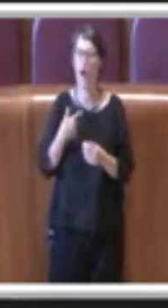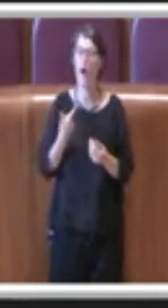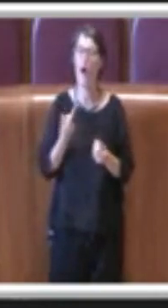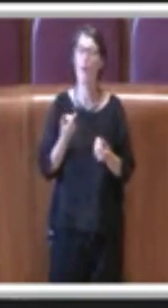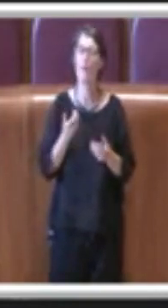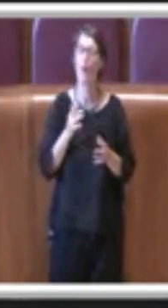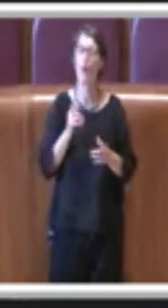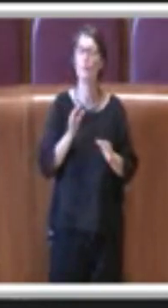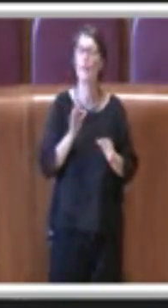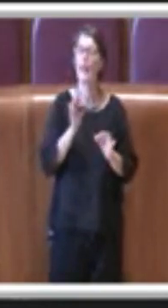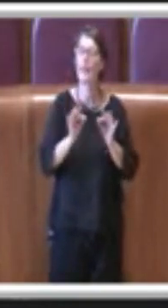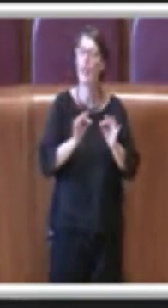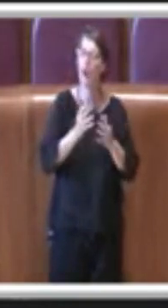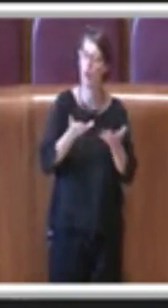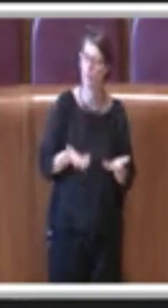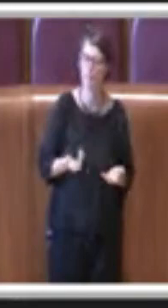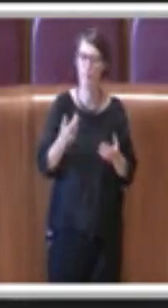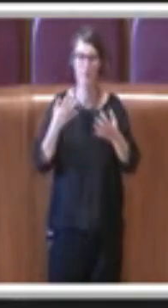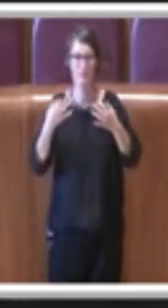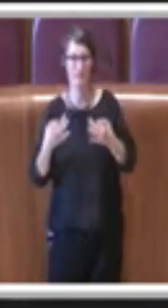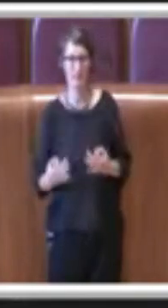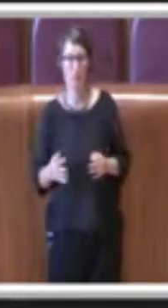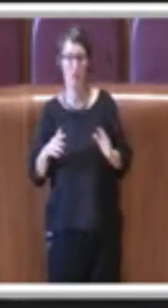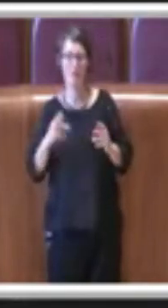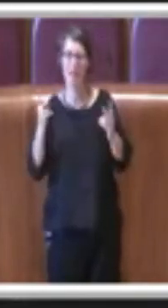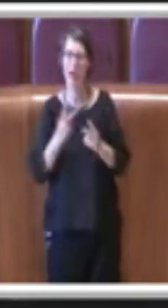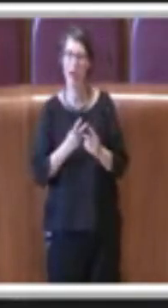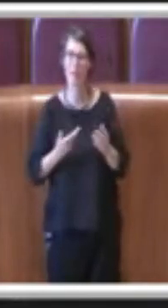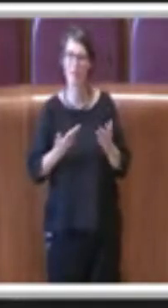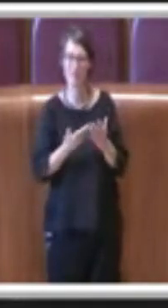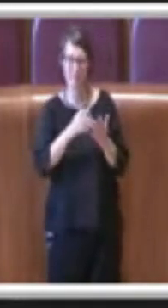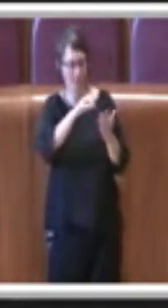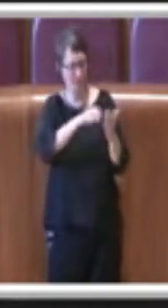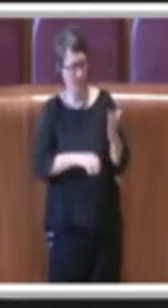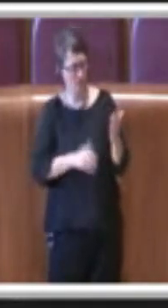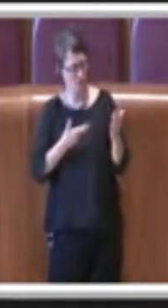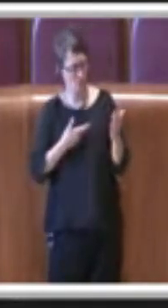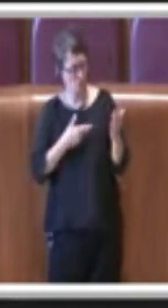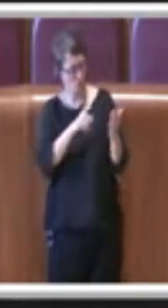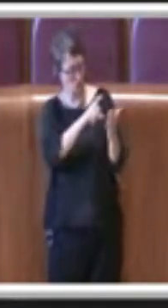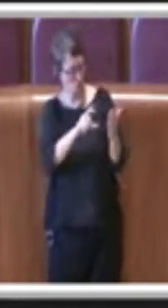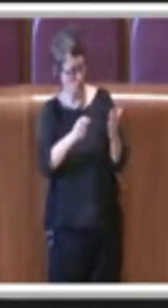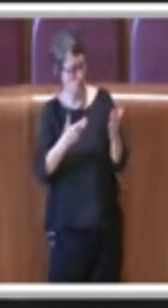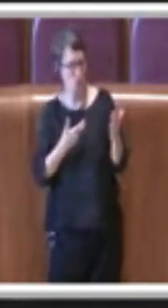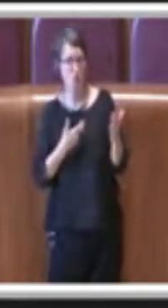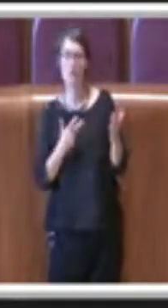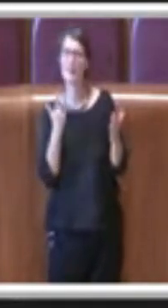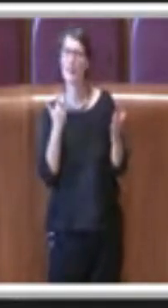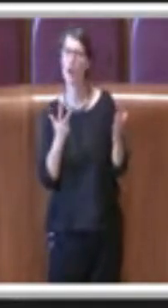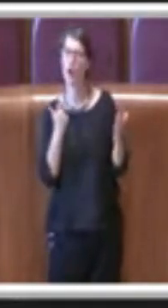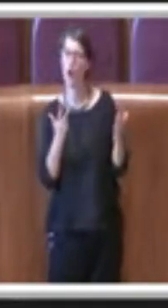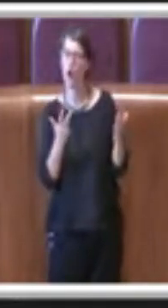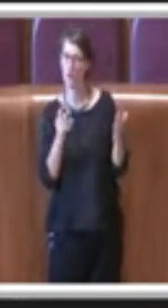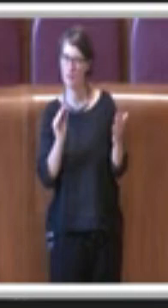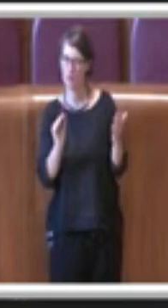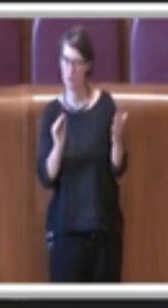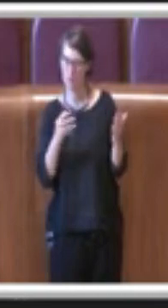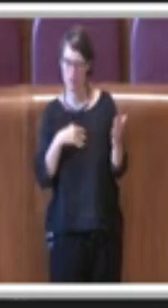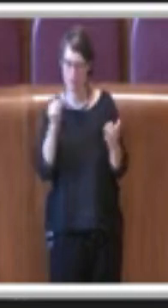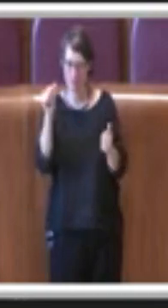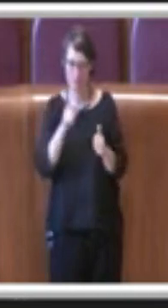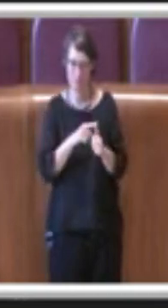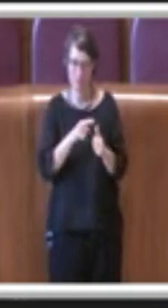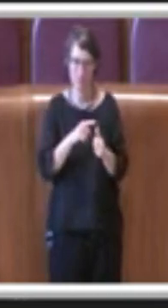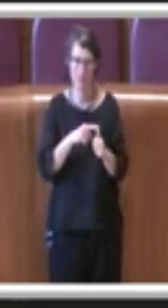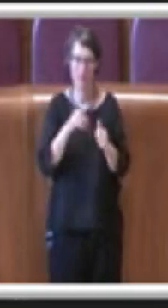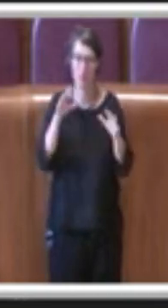nel dispositivo si chiedono tre cose precisamente. Si chiede la sospensione del contributo